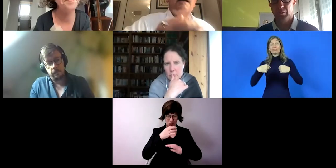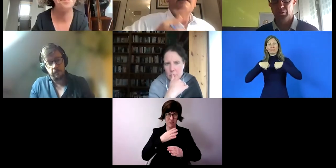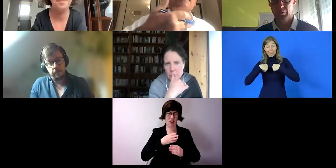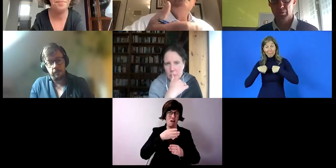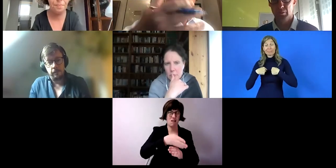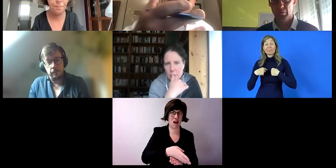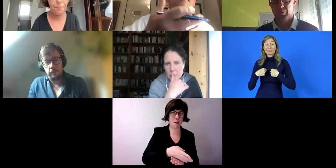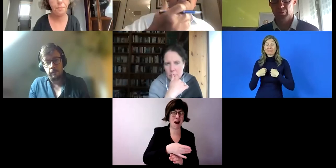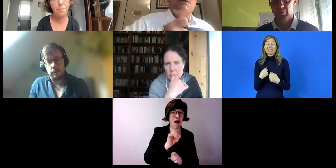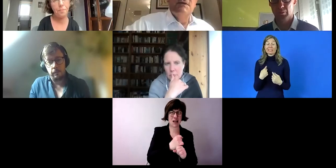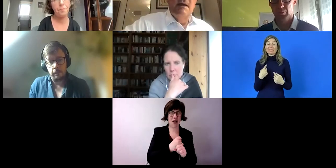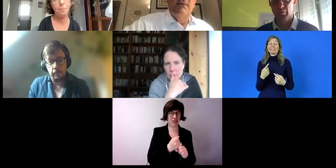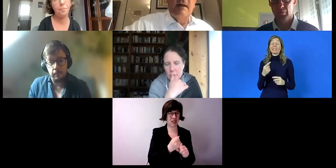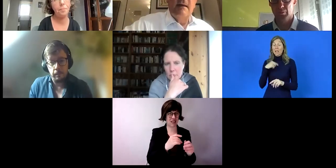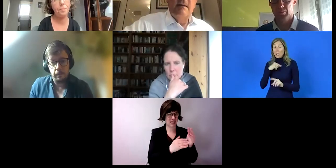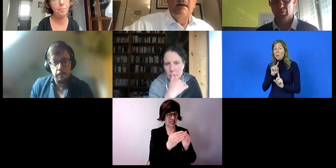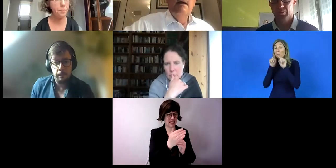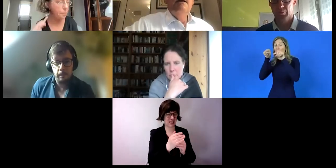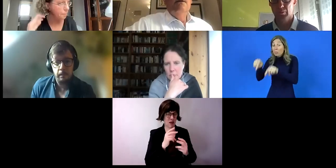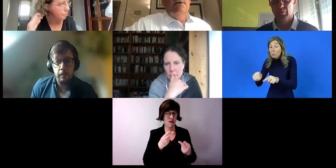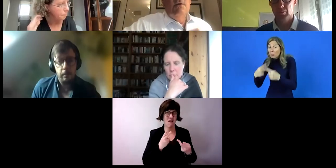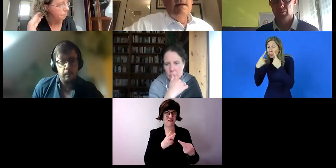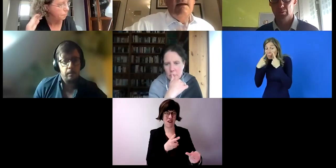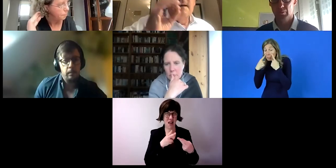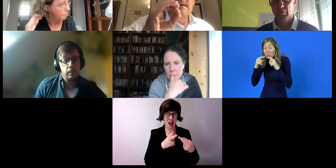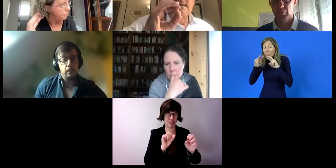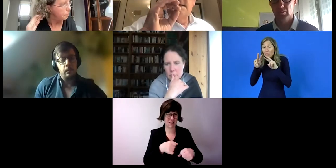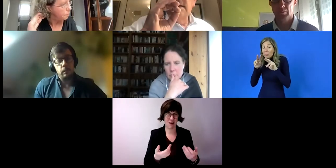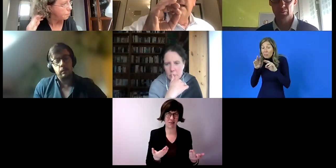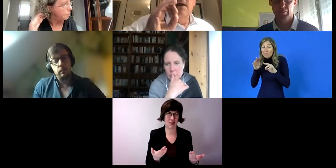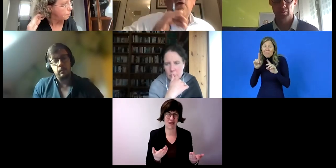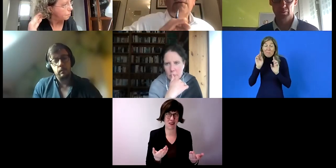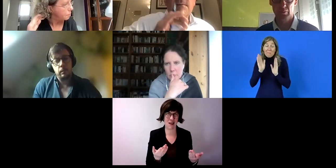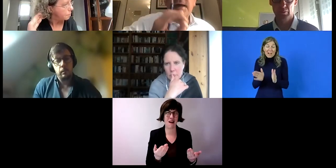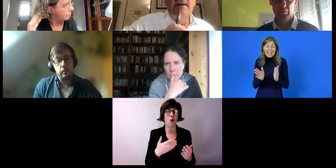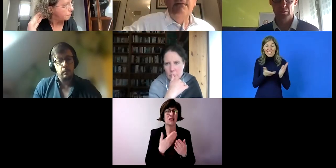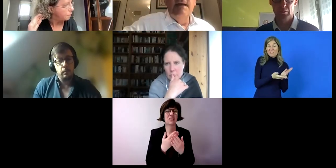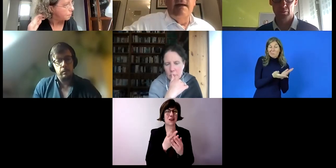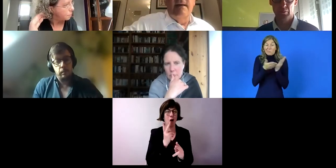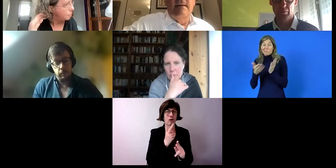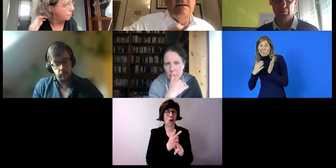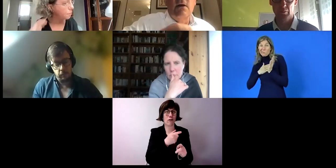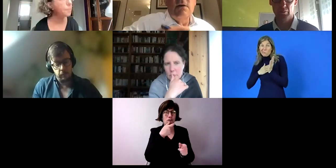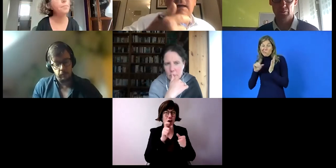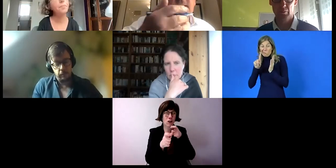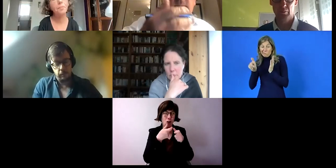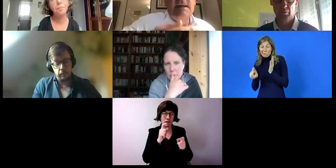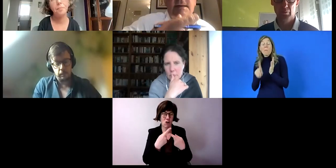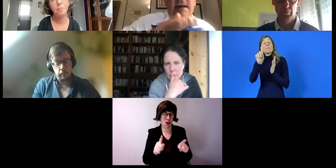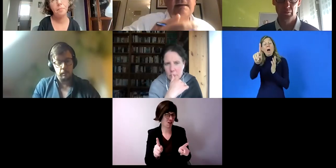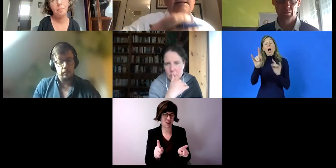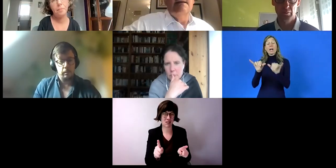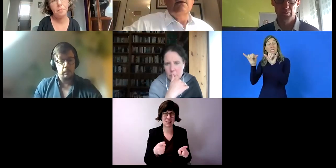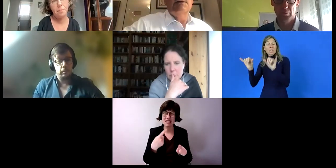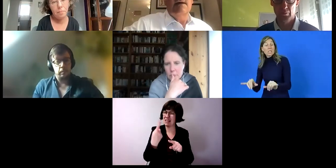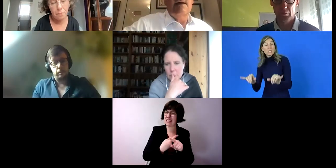aber man kann nicht wirklich das System vergleichen. Darüber, es liegt auch oft an Begrifflichkeiten, also auch nicht einmal die